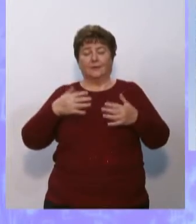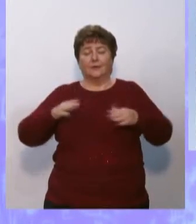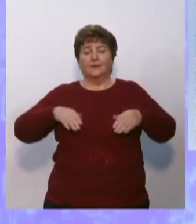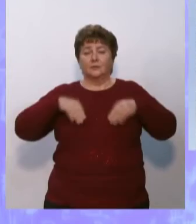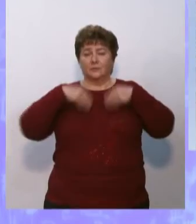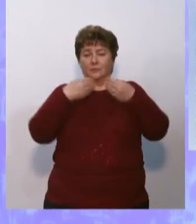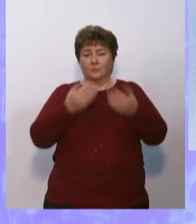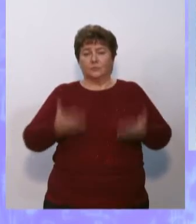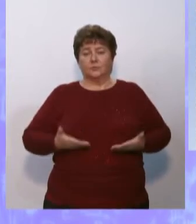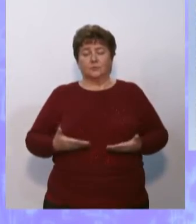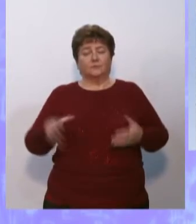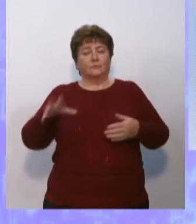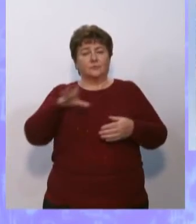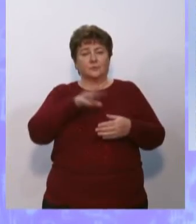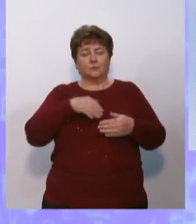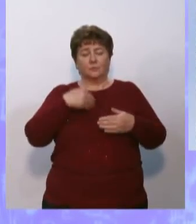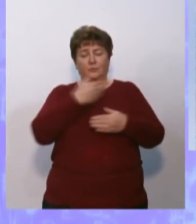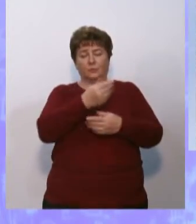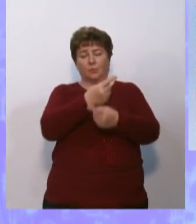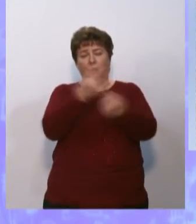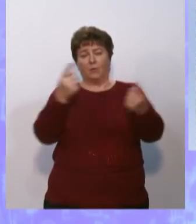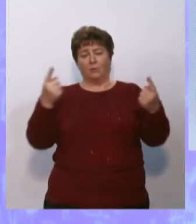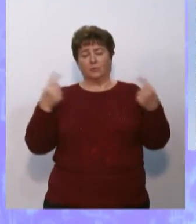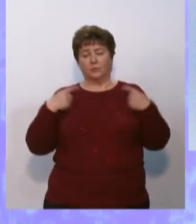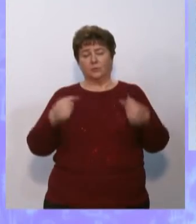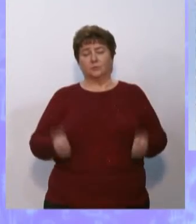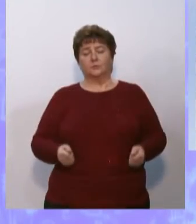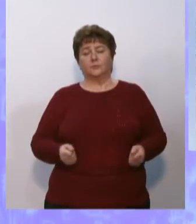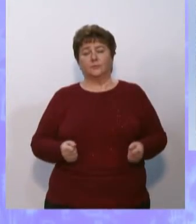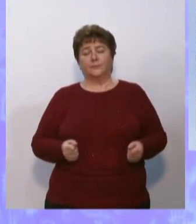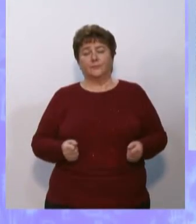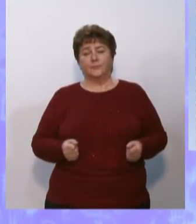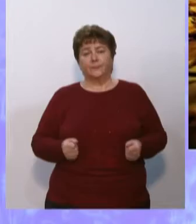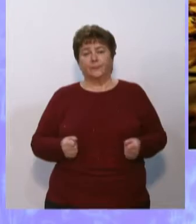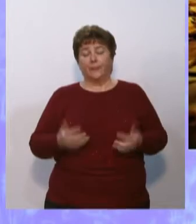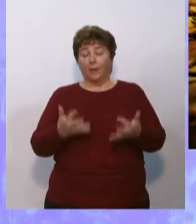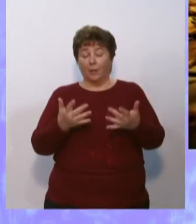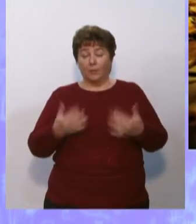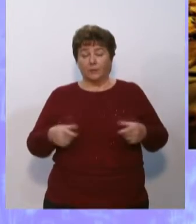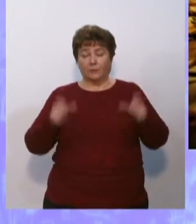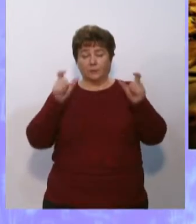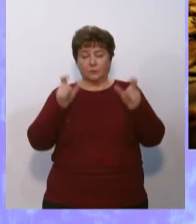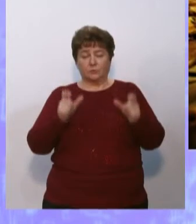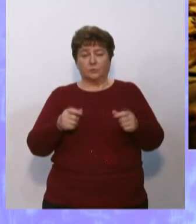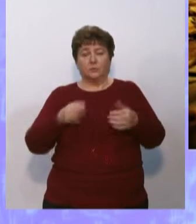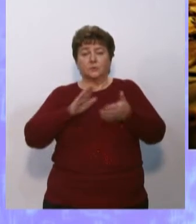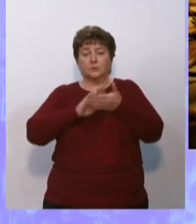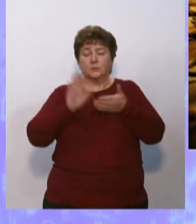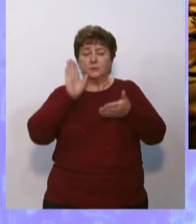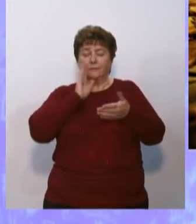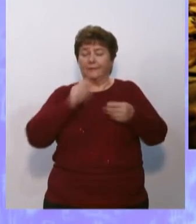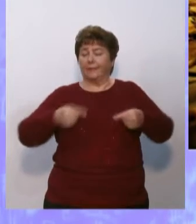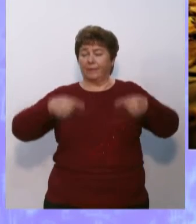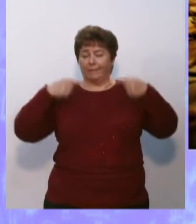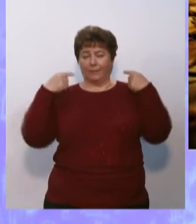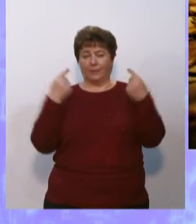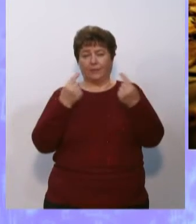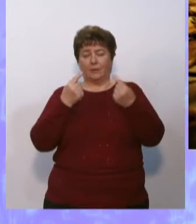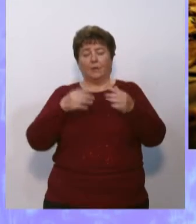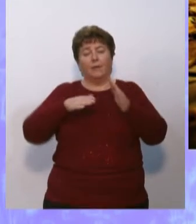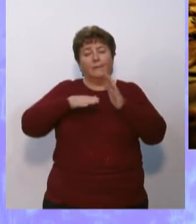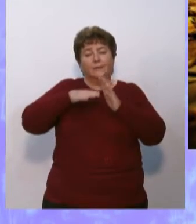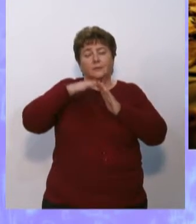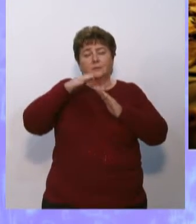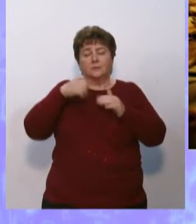движение всему ее окружающему. Подребность людей в пресной воде велика и